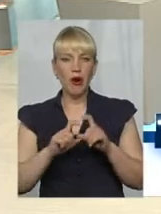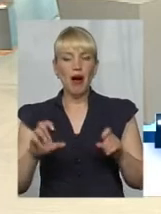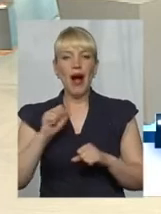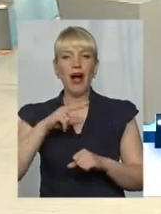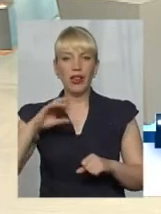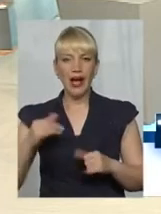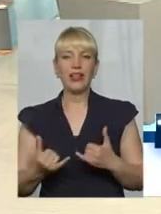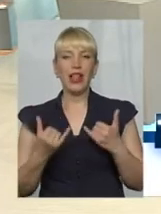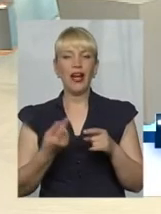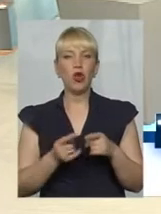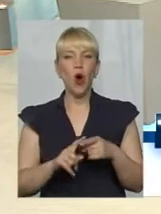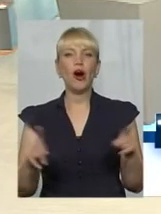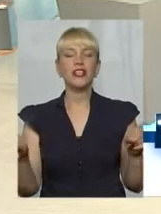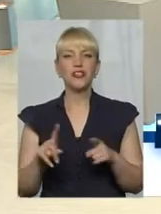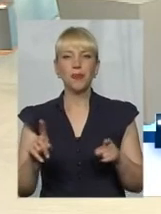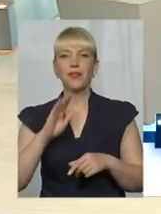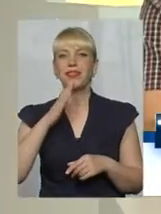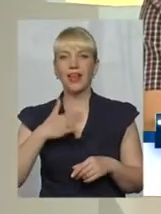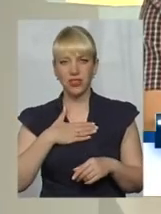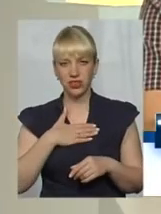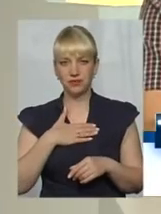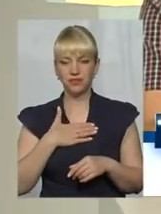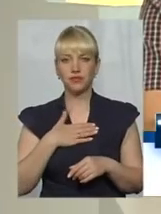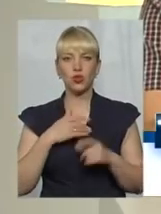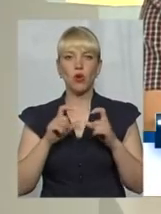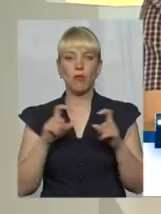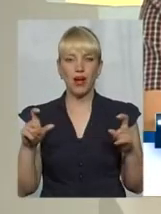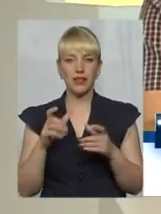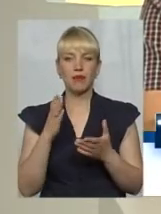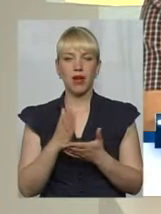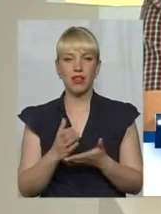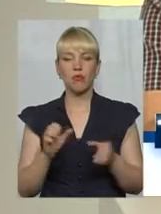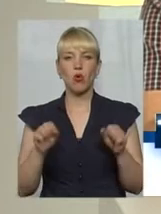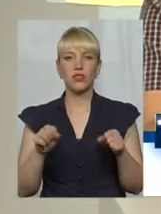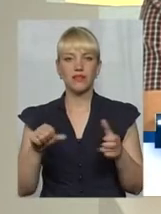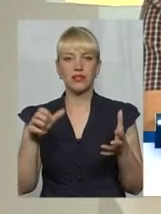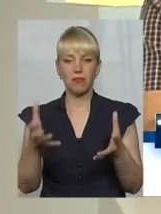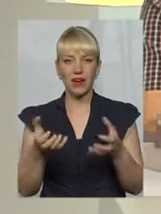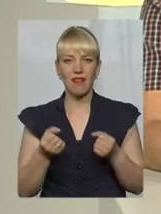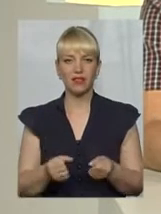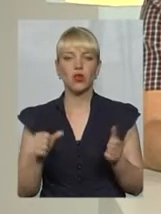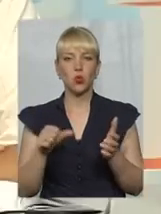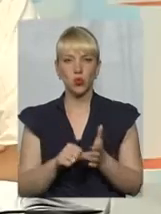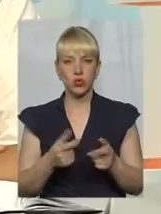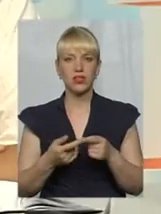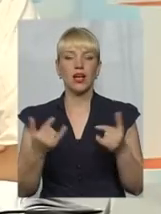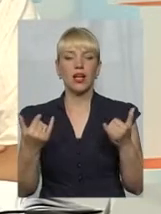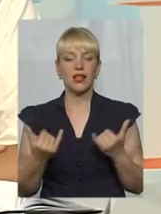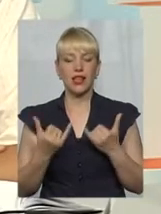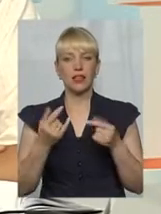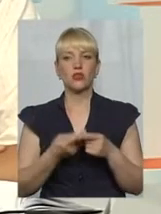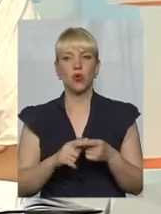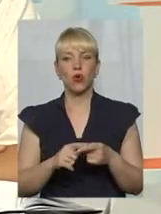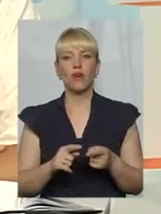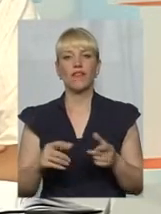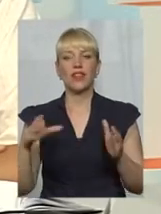Але для того, щоб наші компанії мали можливість прийняти участь, для того були внесені зміни і переіменовані.